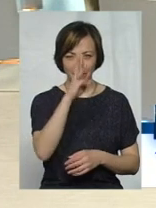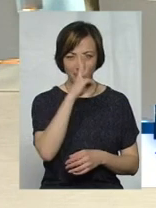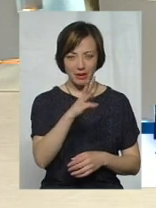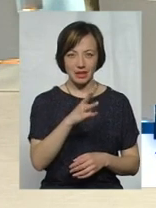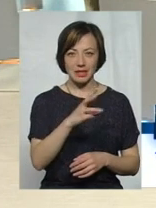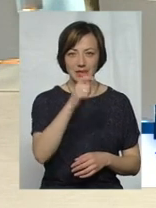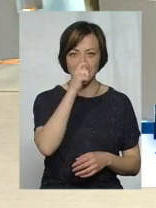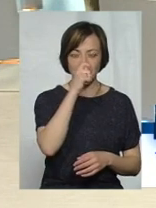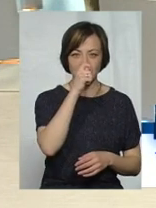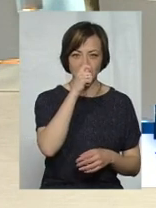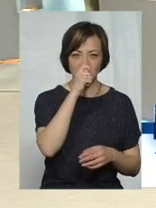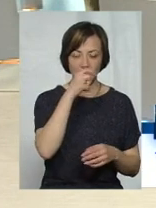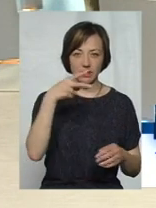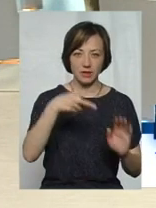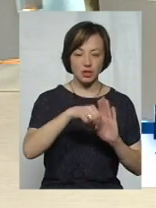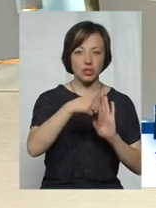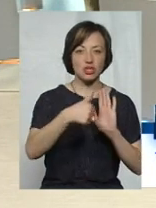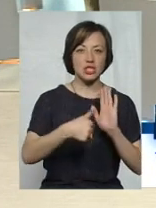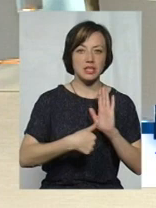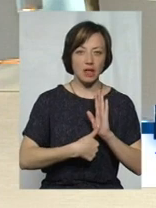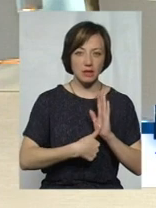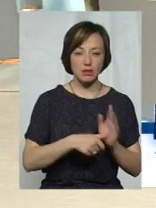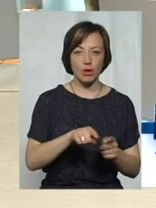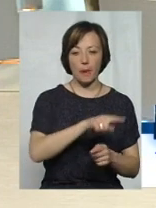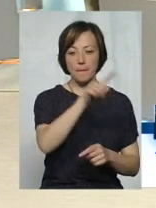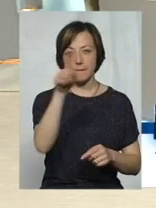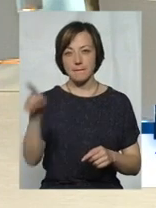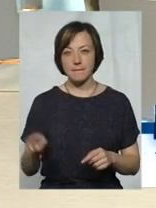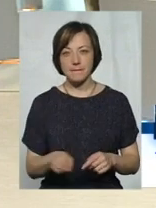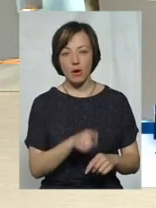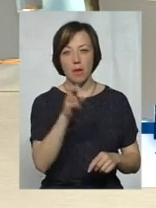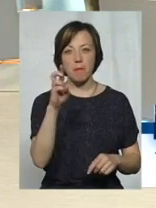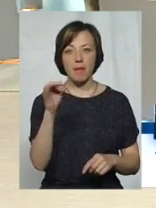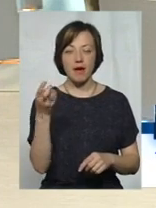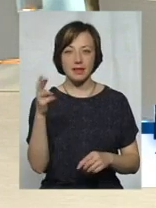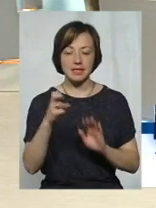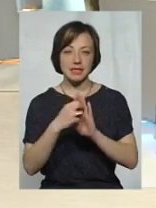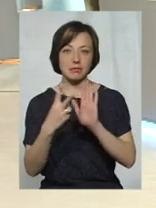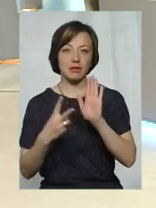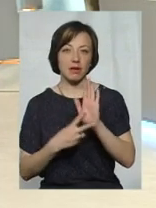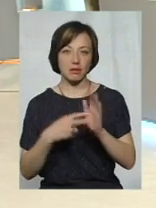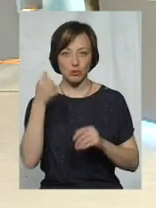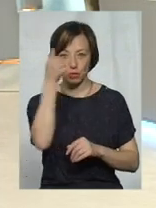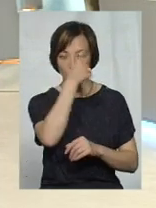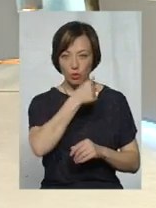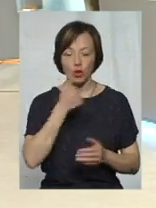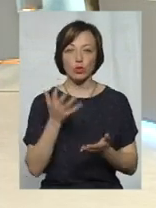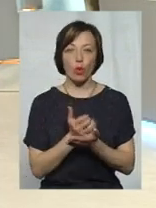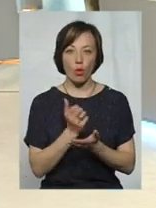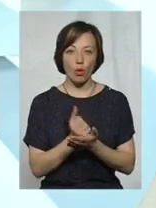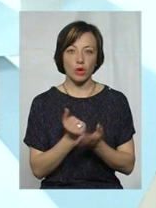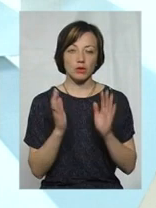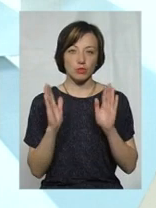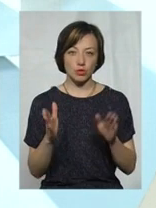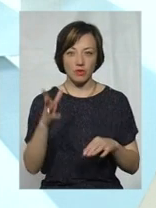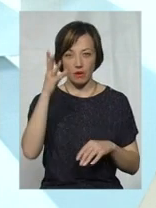квітня 2016 року по березень 2017 року доходи будуть братися